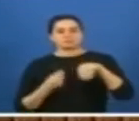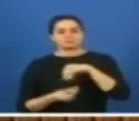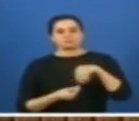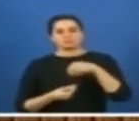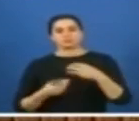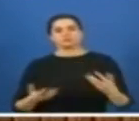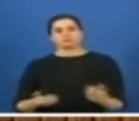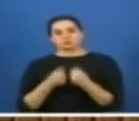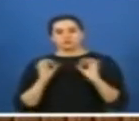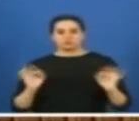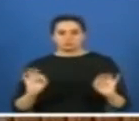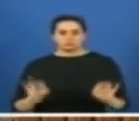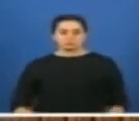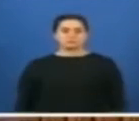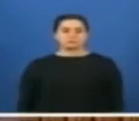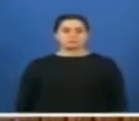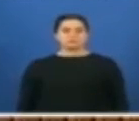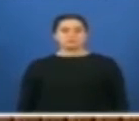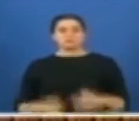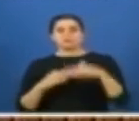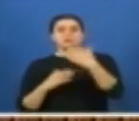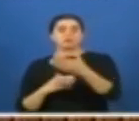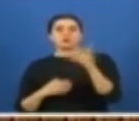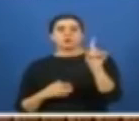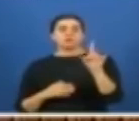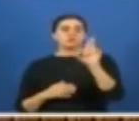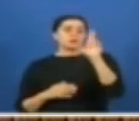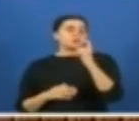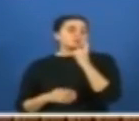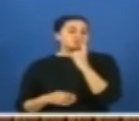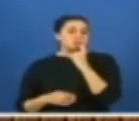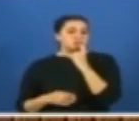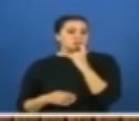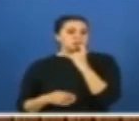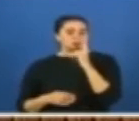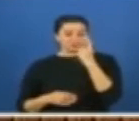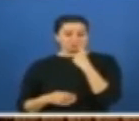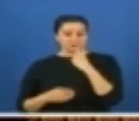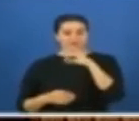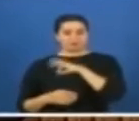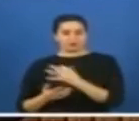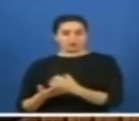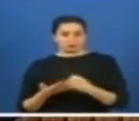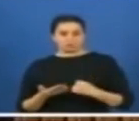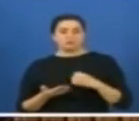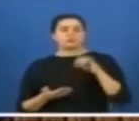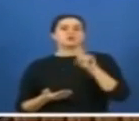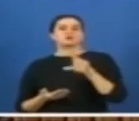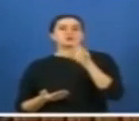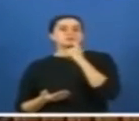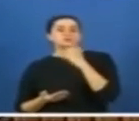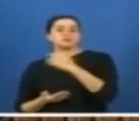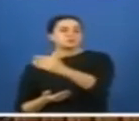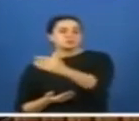Bir buçuk yılda. Geriye kalan on yedi yılda yirmi yedi milyar lira eski parayla